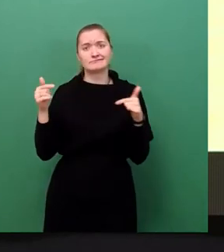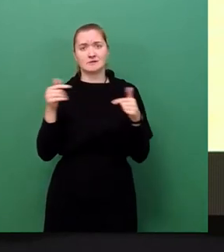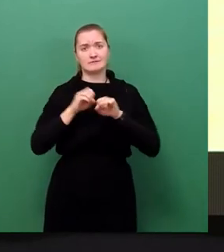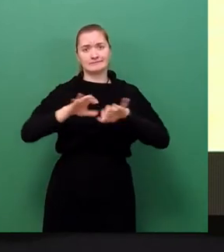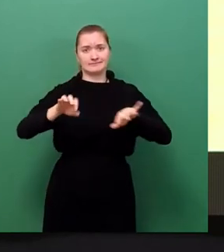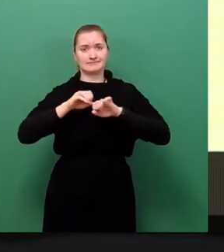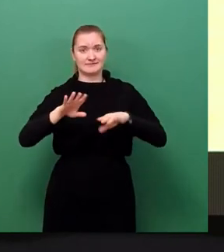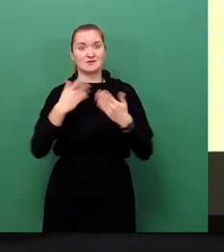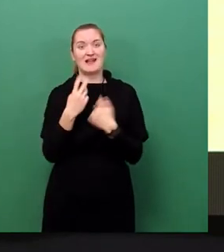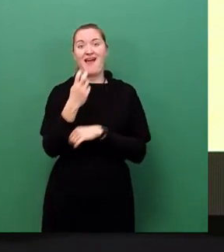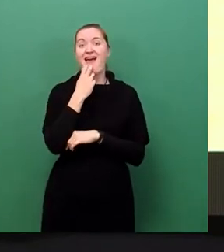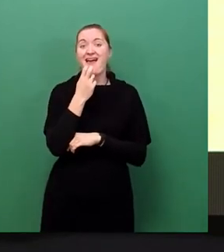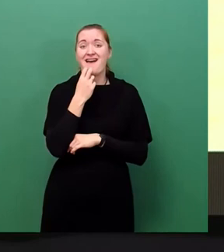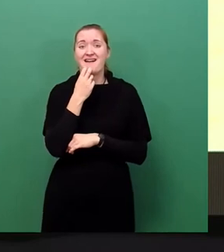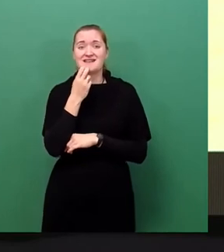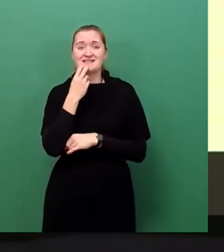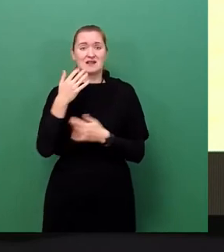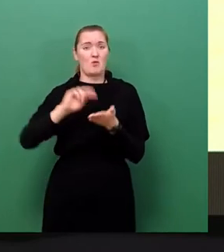Freitag auf der Straße gemacht wird. Vielen Dank.